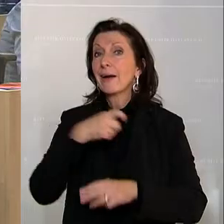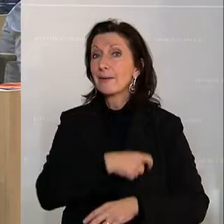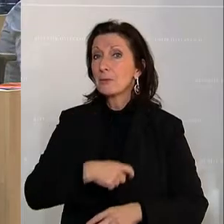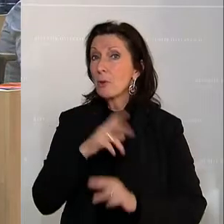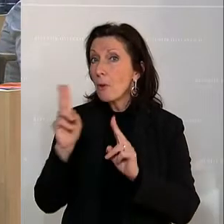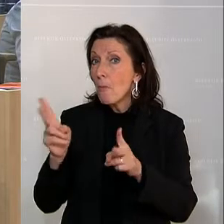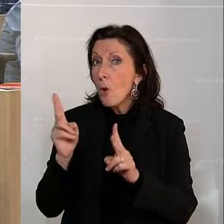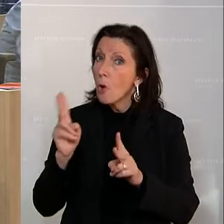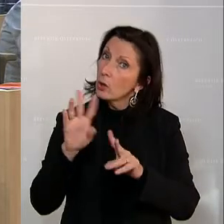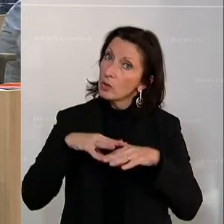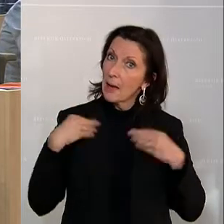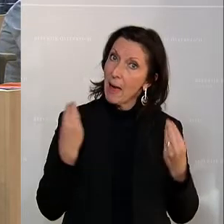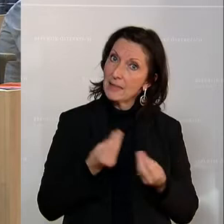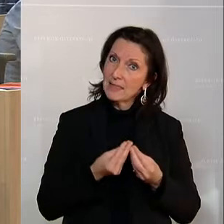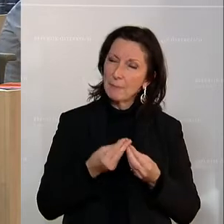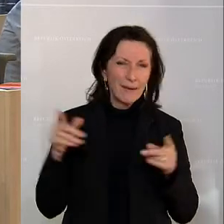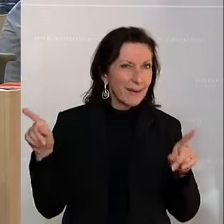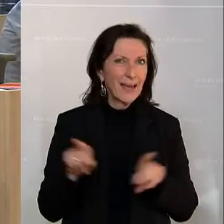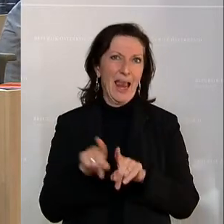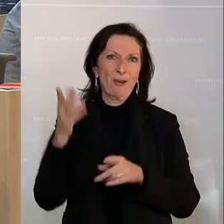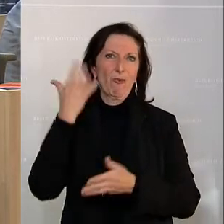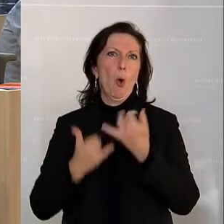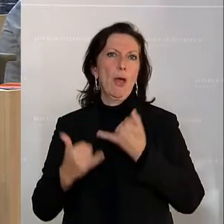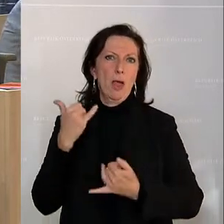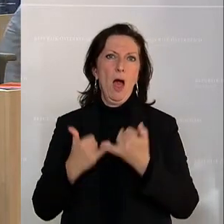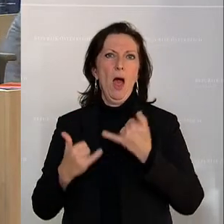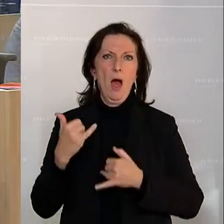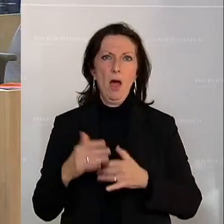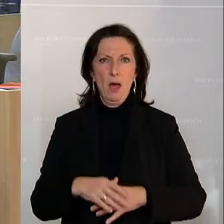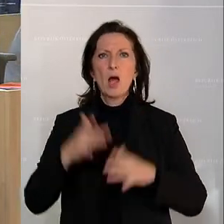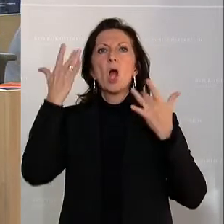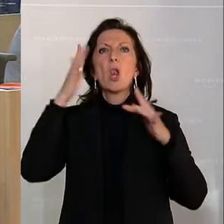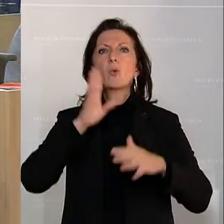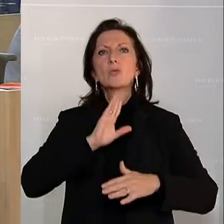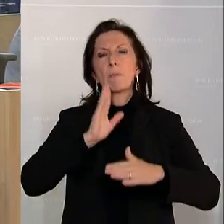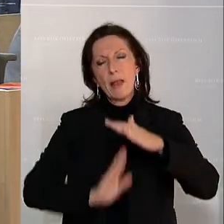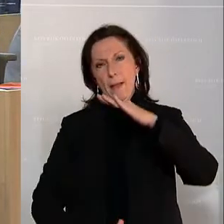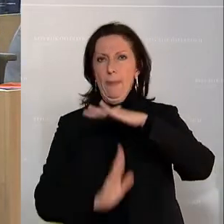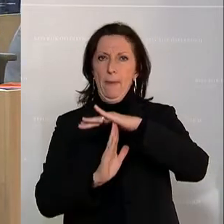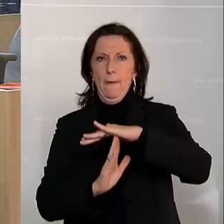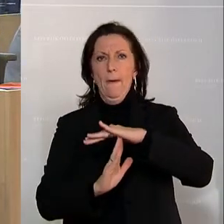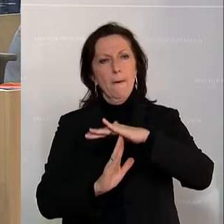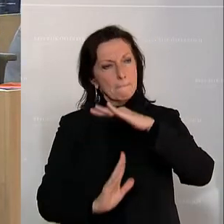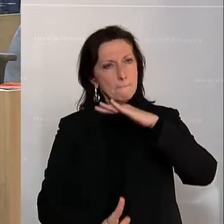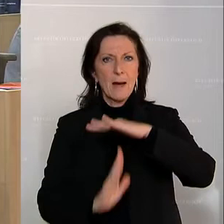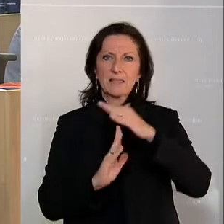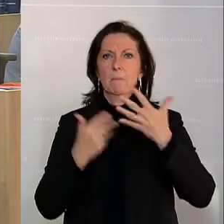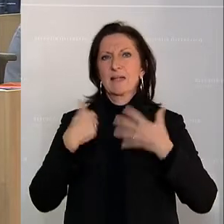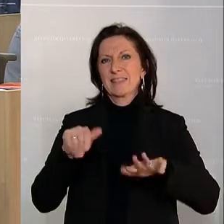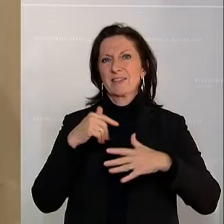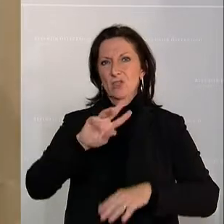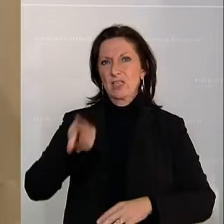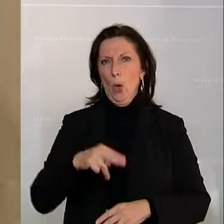mit uns gemeinsam, wie im Vorjahr, einen Deckel bei den Luxuspensionen von maximal 66 Euro zu